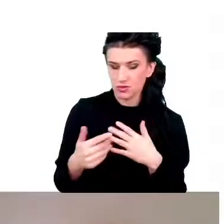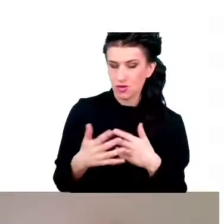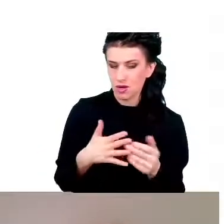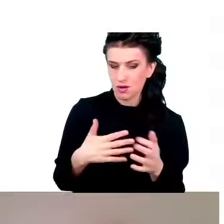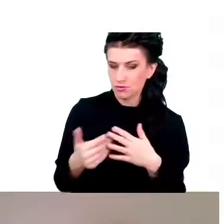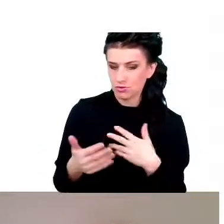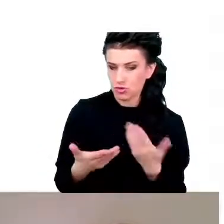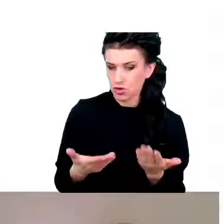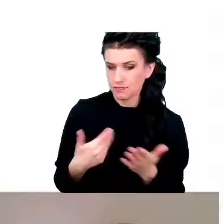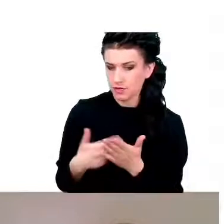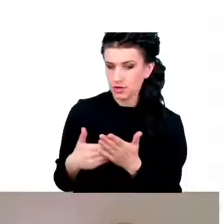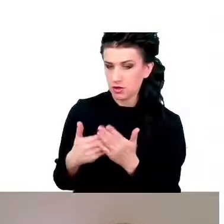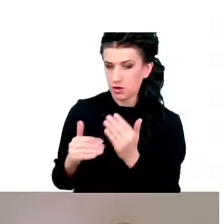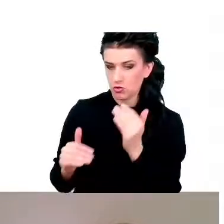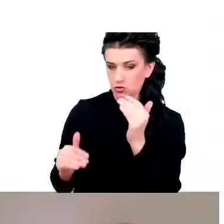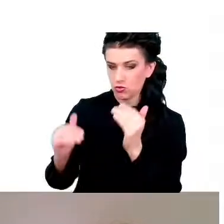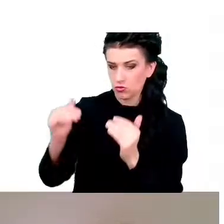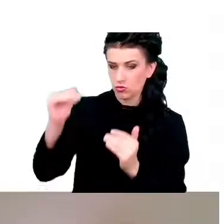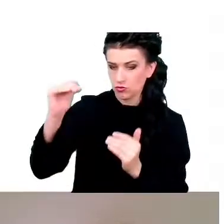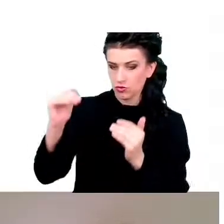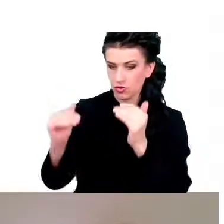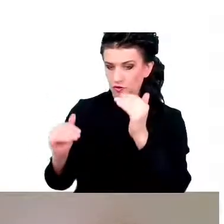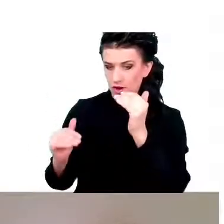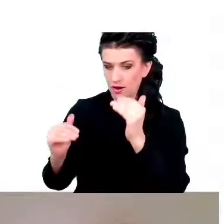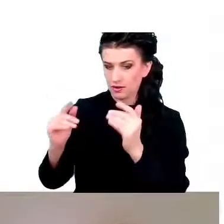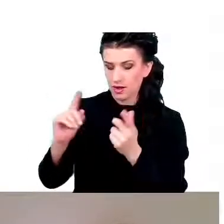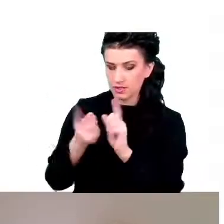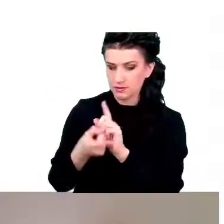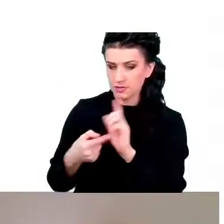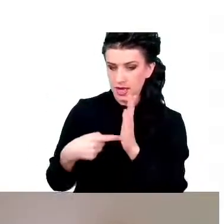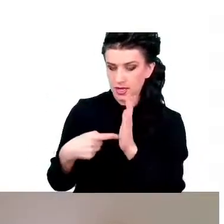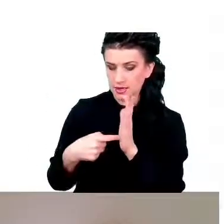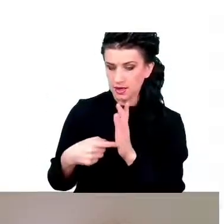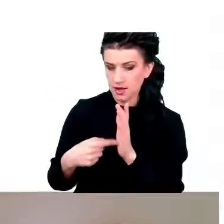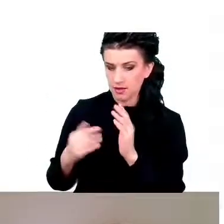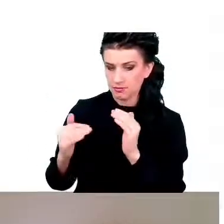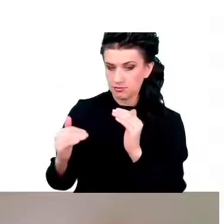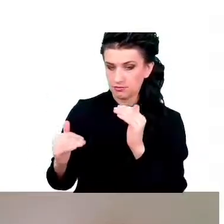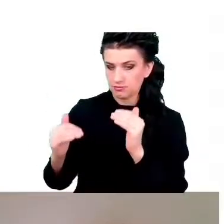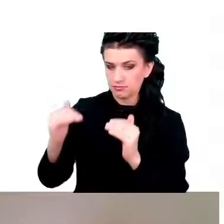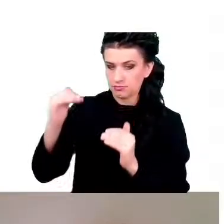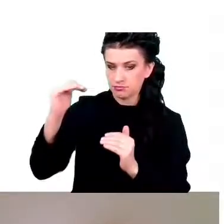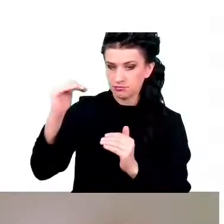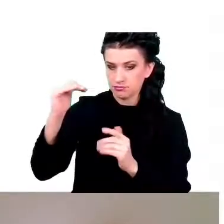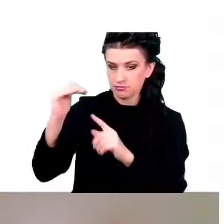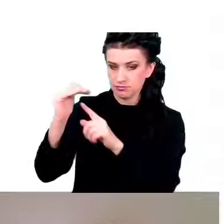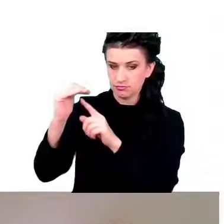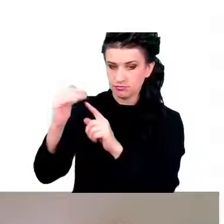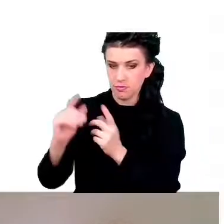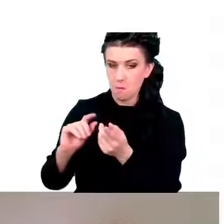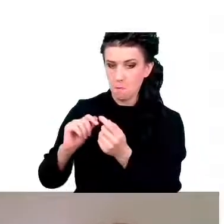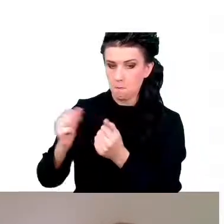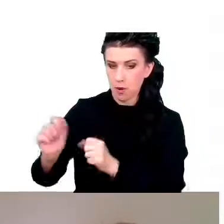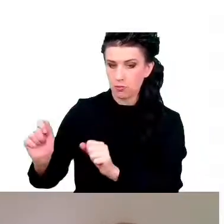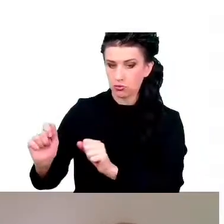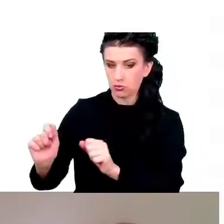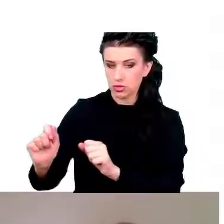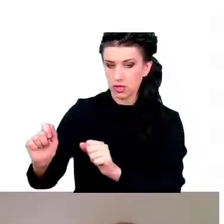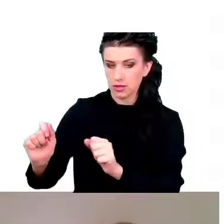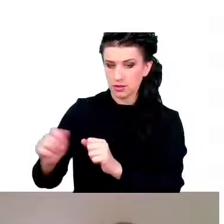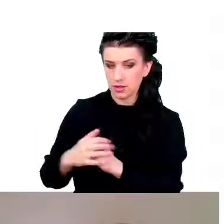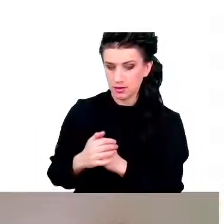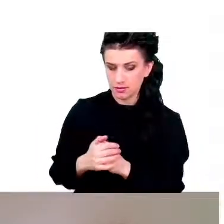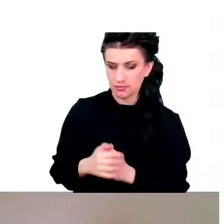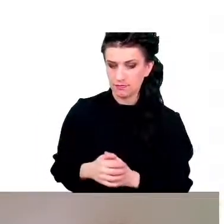przesuwa się na pobudzenie układu nerwowego. I w